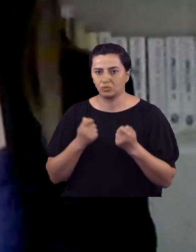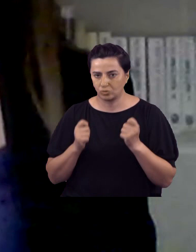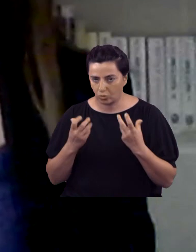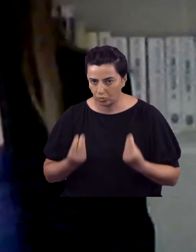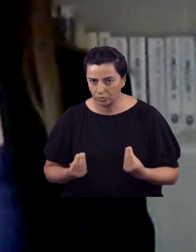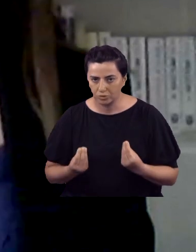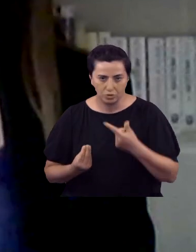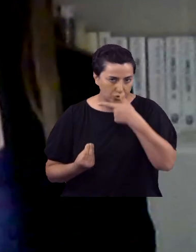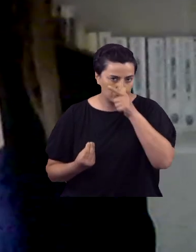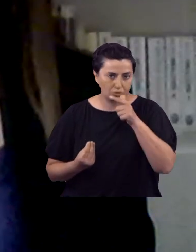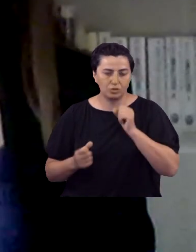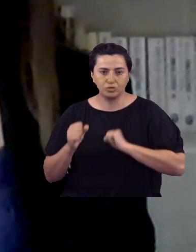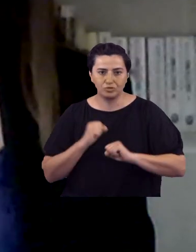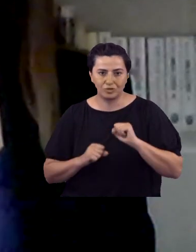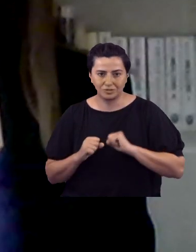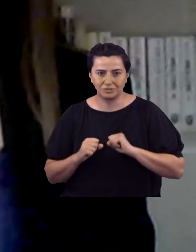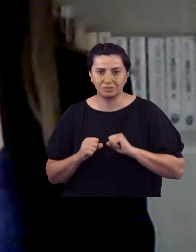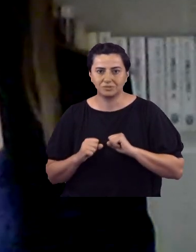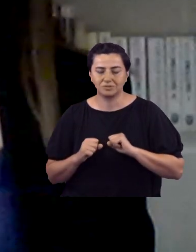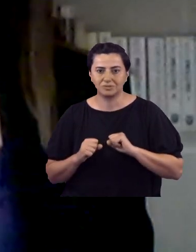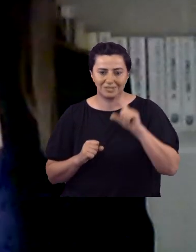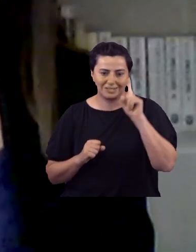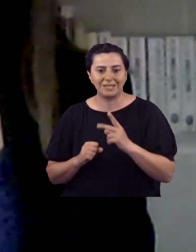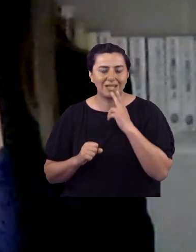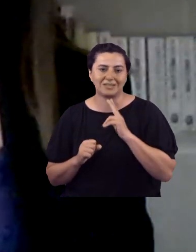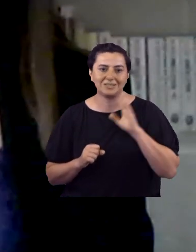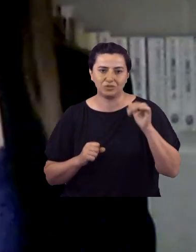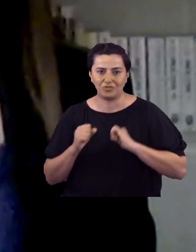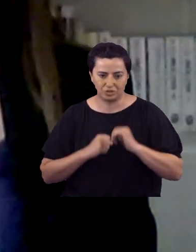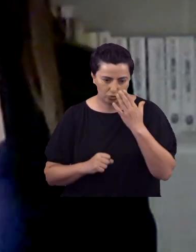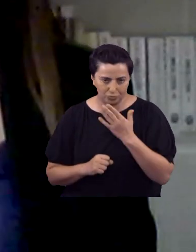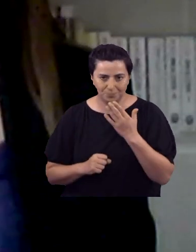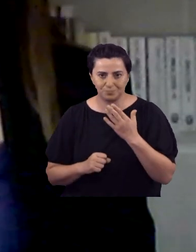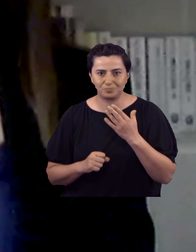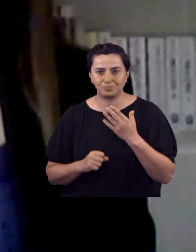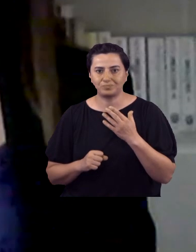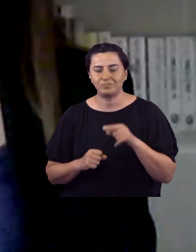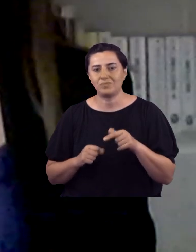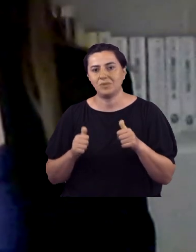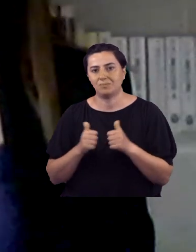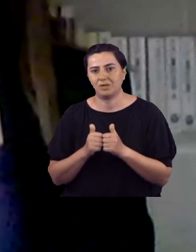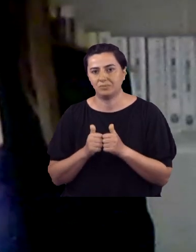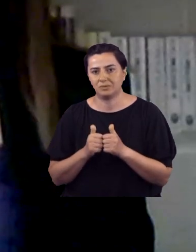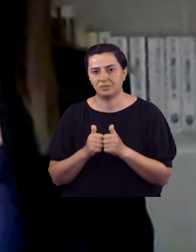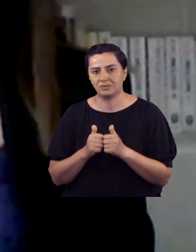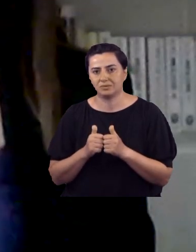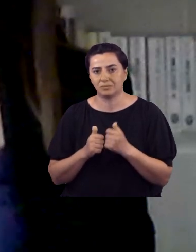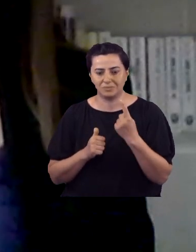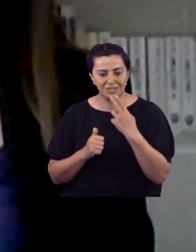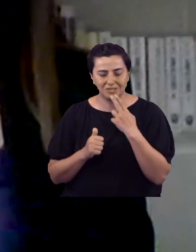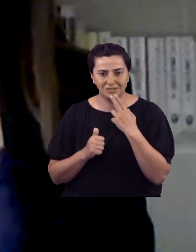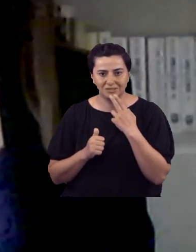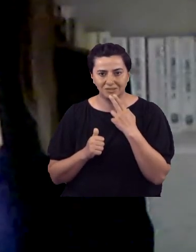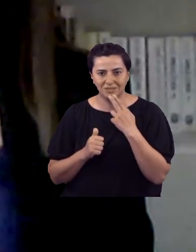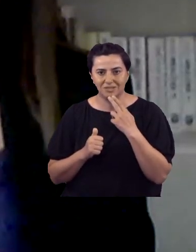geçti. Köyde üniversite okuyan ve okulu okuyan ilk kadın oldum. Bunun beraberinde bir kadın hareketi